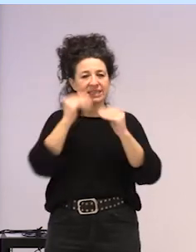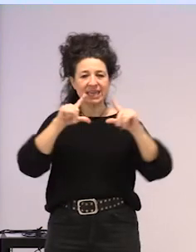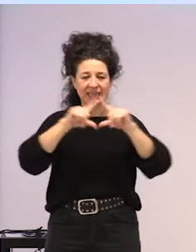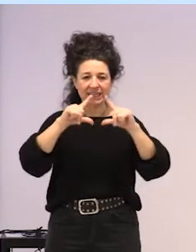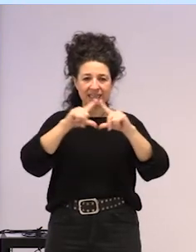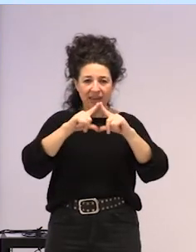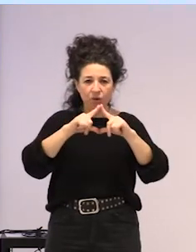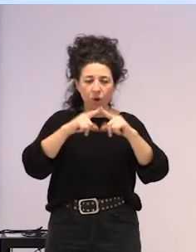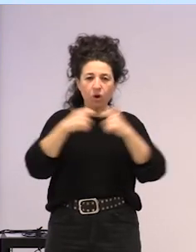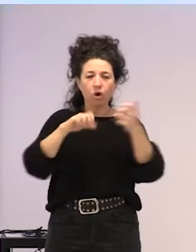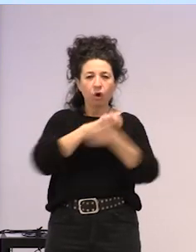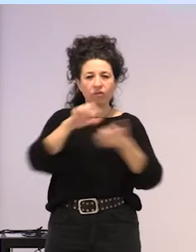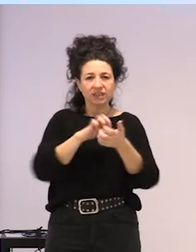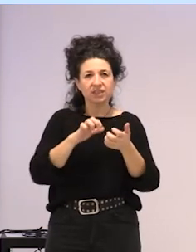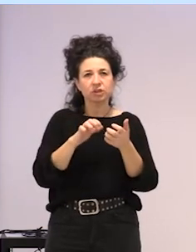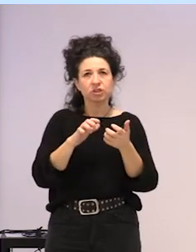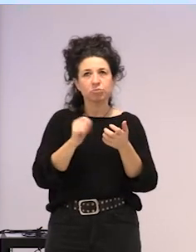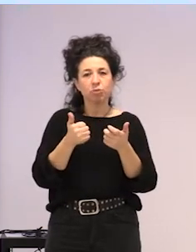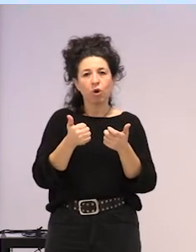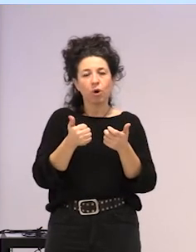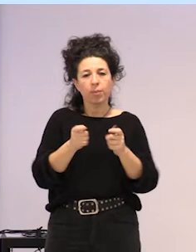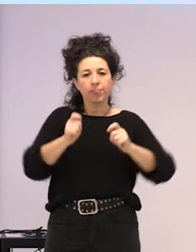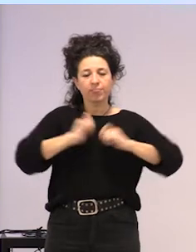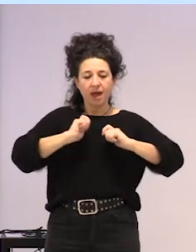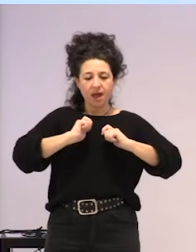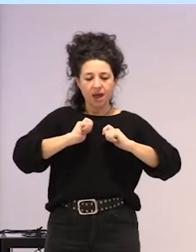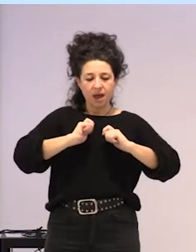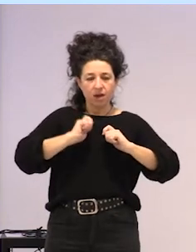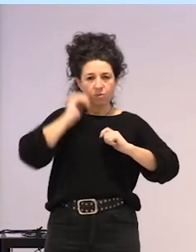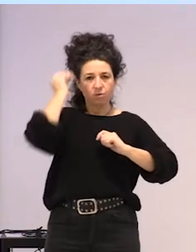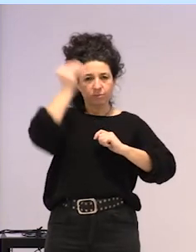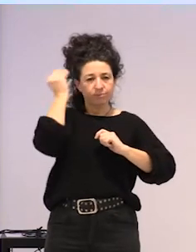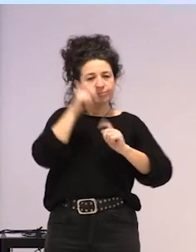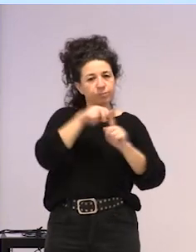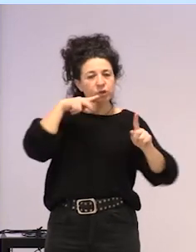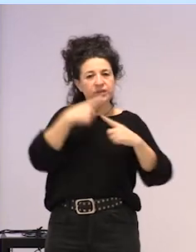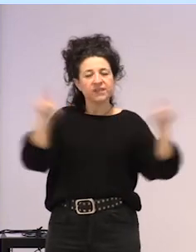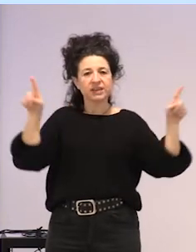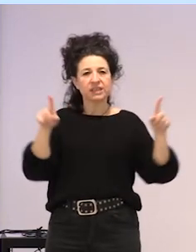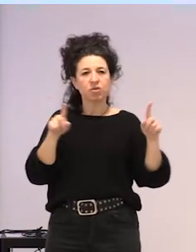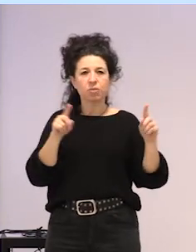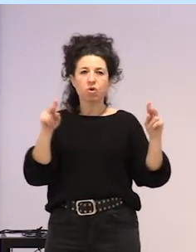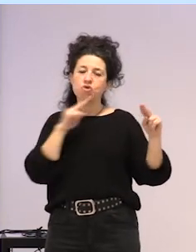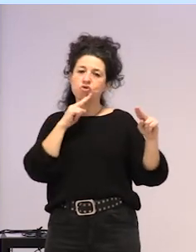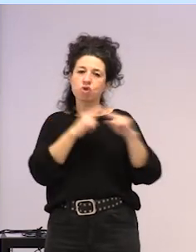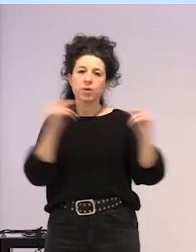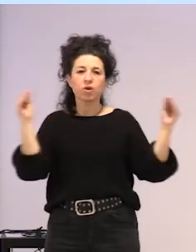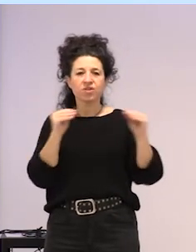pentsatzeko beste toki batetik, beste modu batetik, ez, euskaraz, berrin izendatzeko beste erabatean,